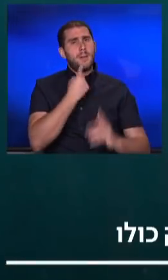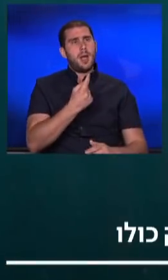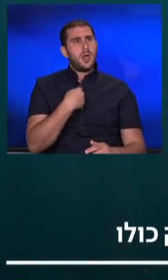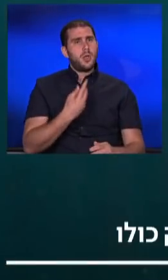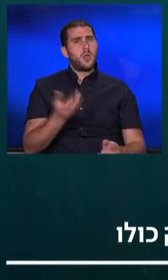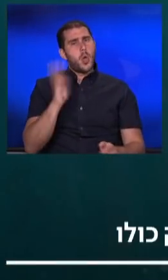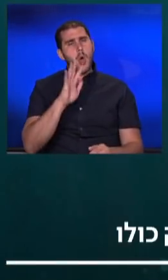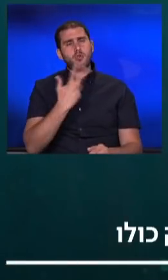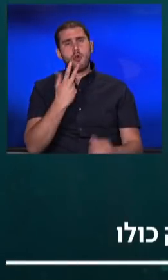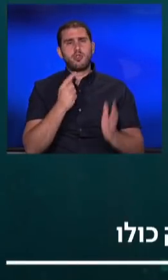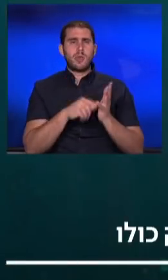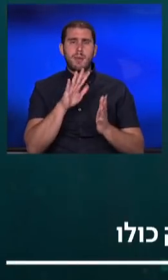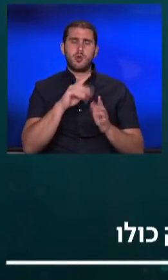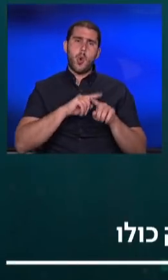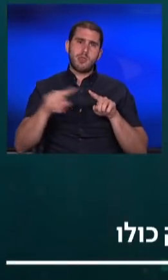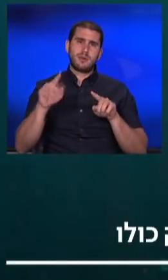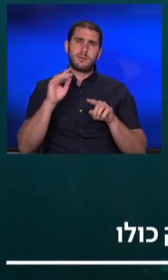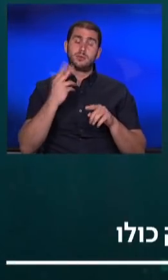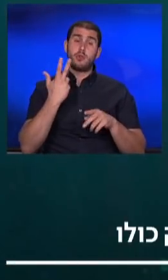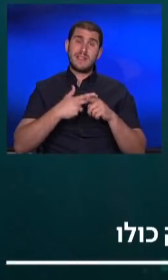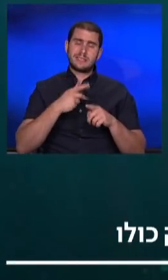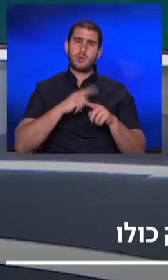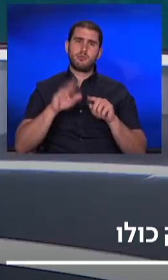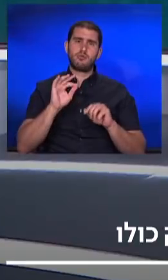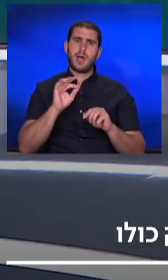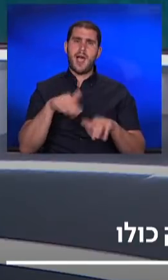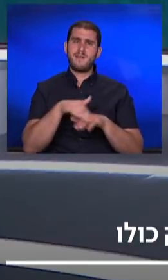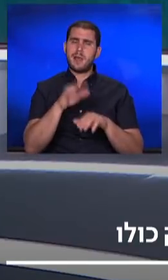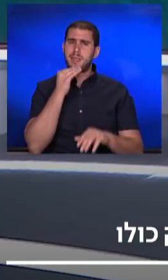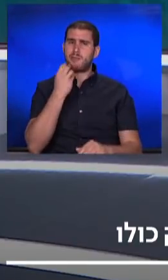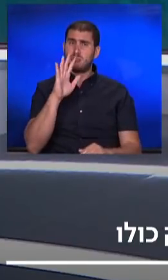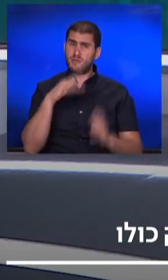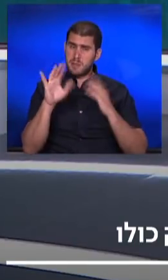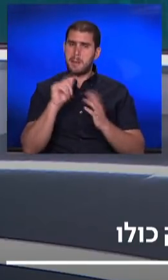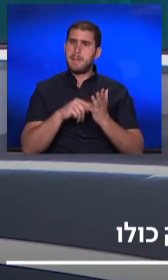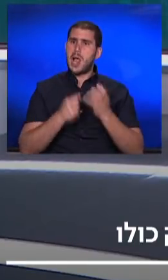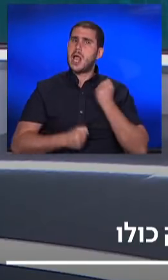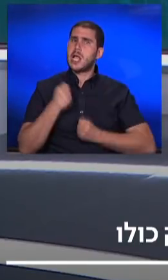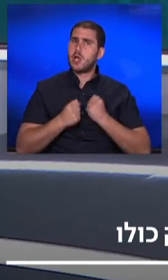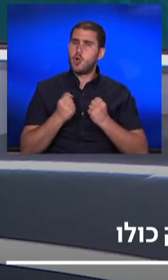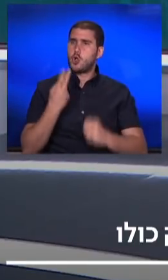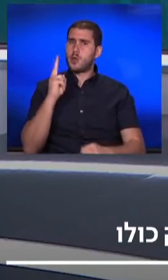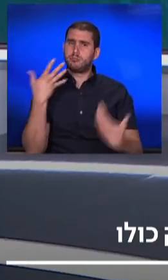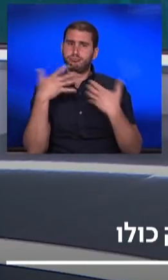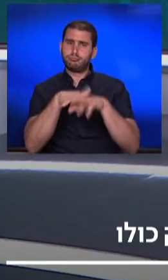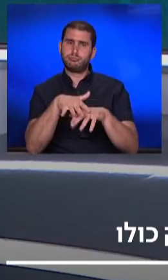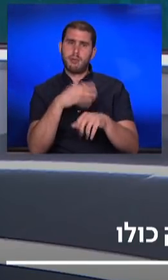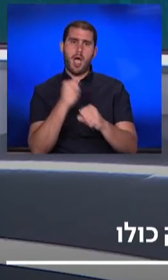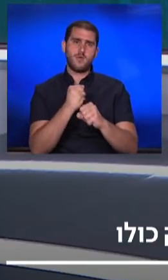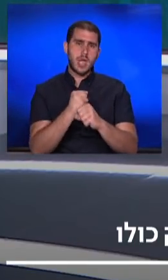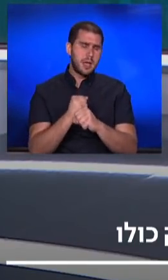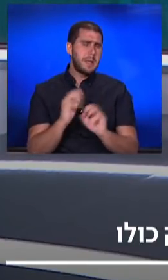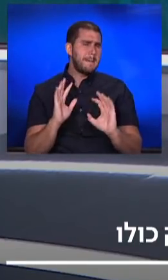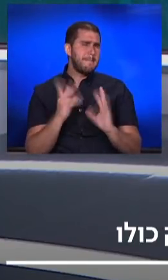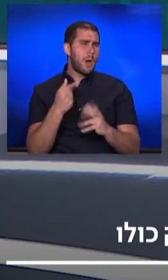בערך שלושה וחצי חודשים של דמי אבטלה לבני 45 ומעלה, זה לא סתם, זה בגלל שקשה להם יותר להשתלב בשוק העבודה. מה